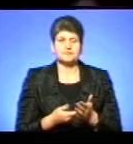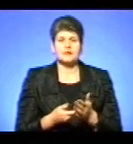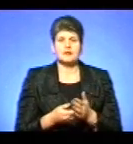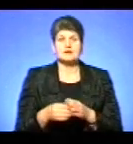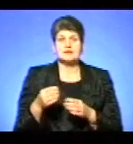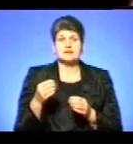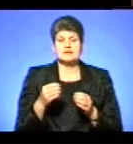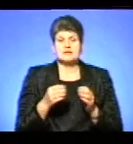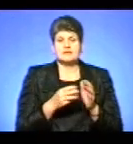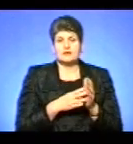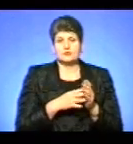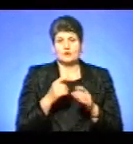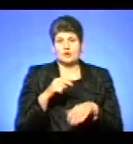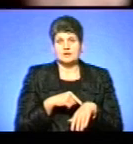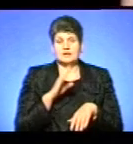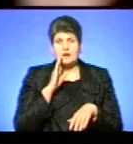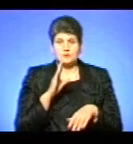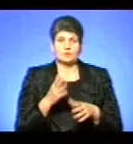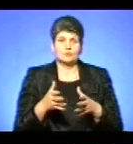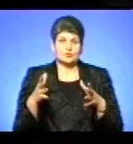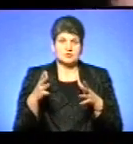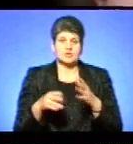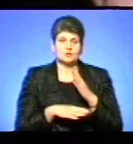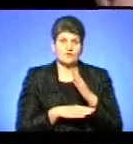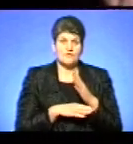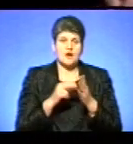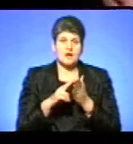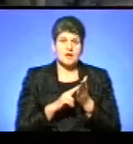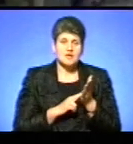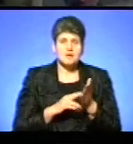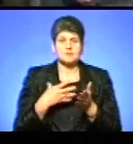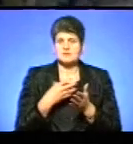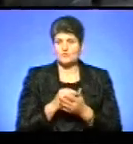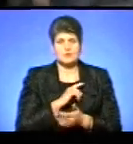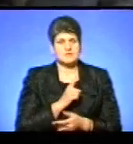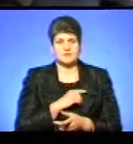бочка, дрова, канапки, все своїми силами.